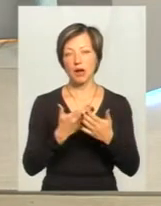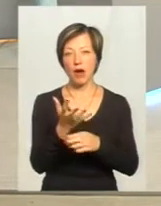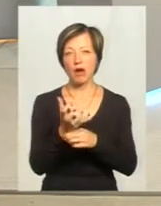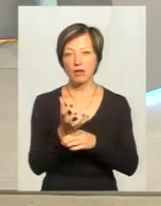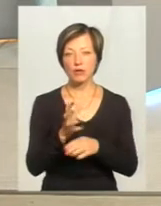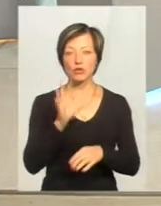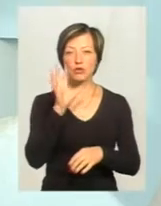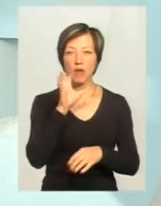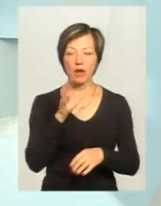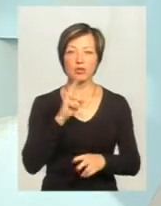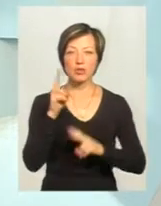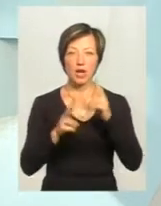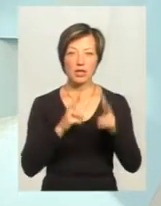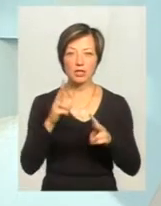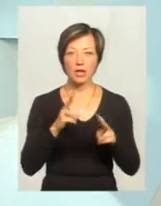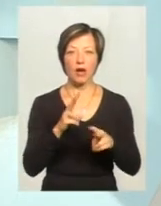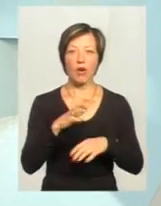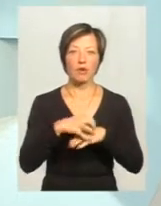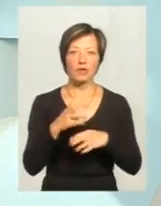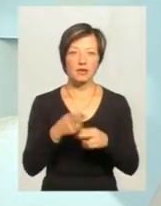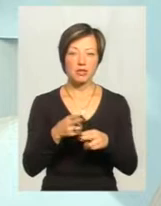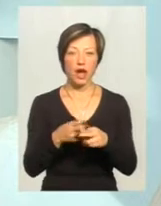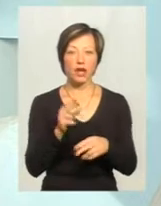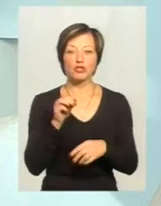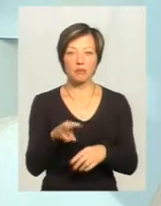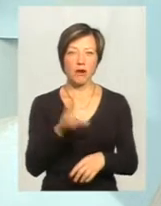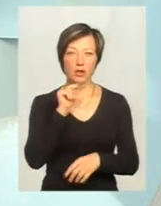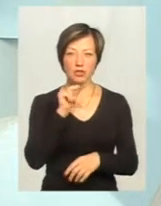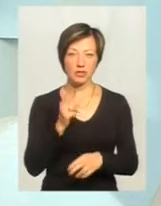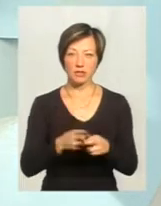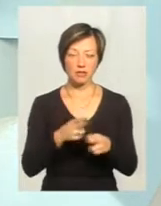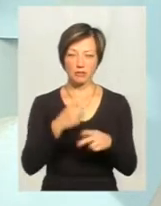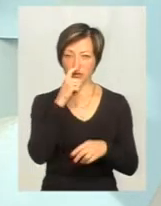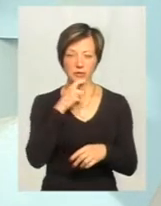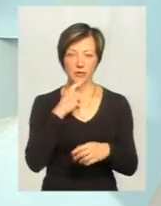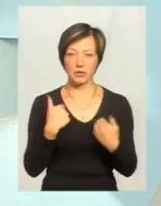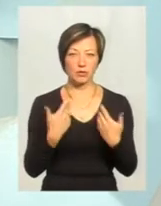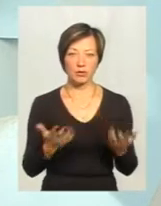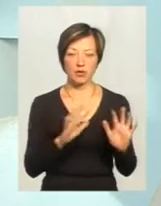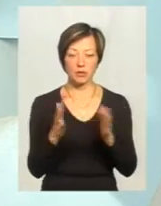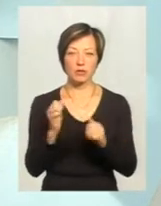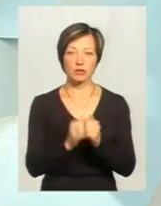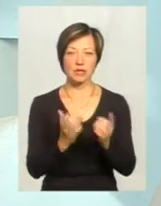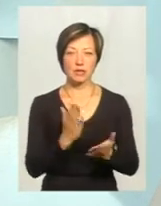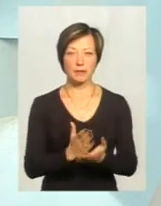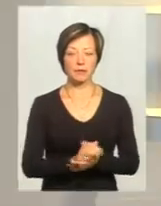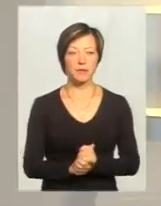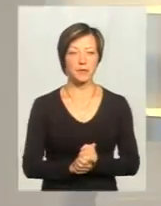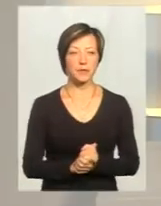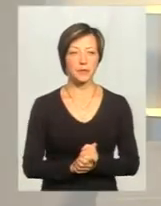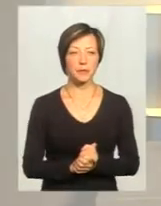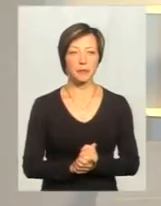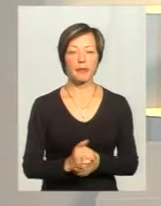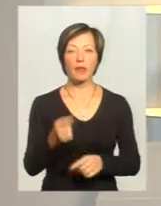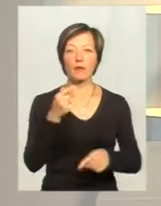десь кути їм теж заважають. Але вже чим качки на ставку заважали, це мені не зрозуміло. Просто такі випадки часті. І знову ж таки, від диких